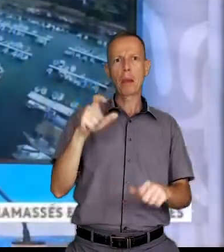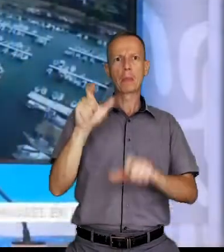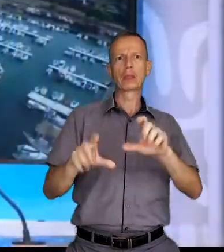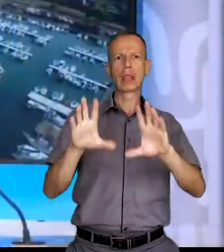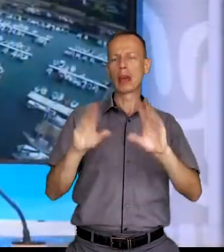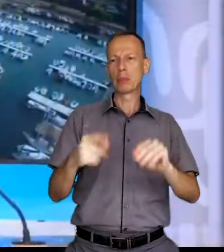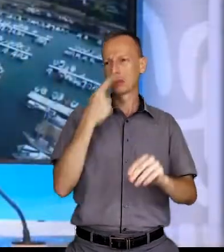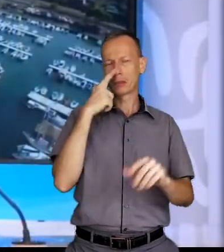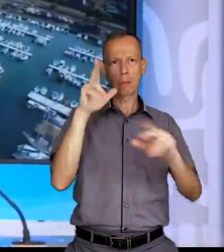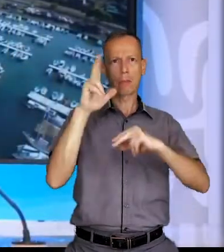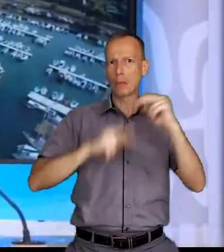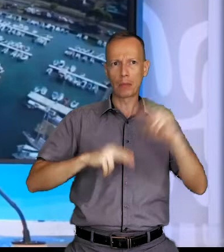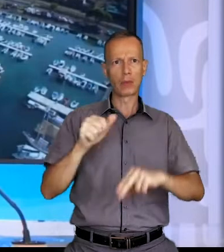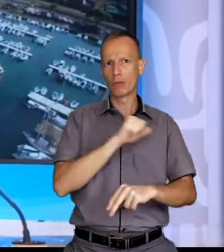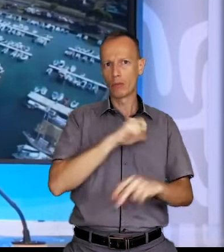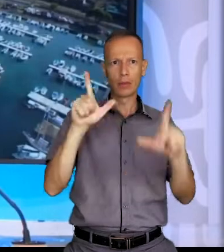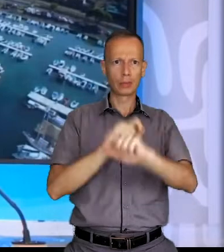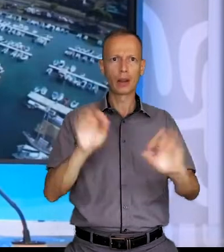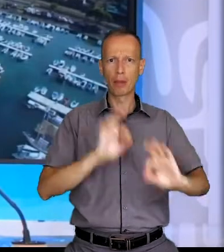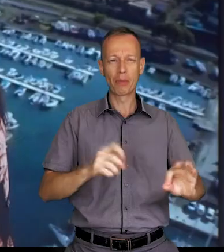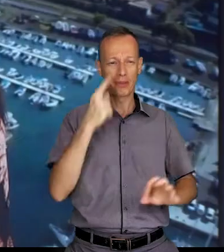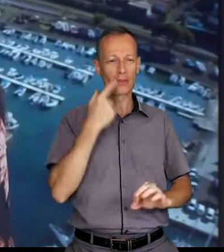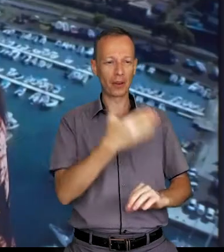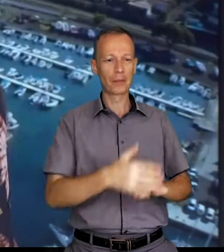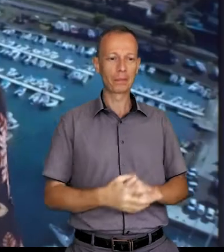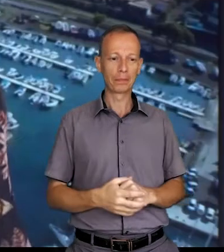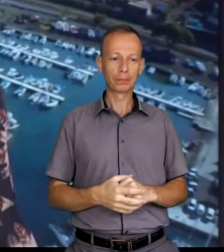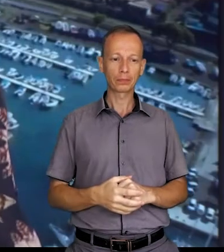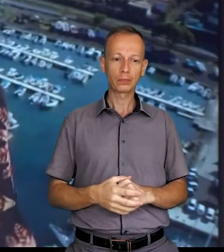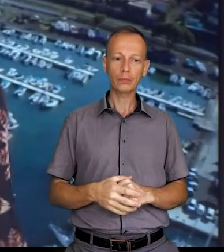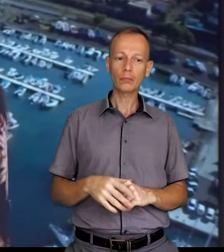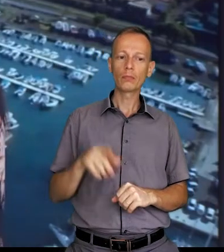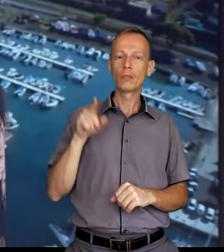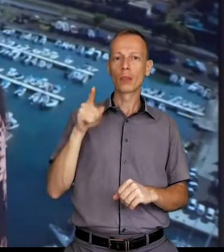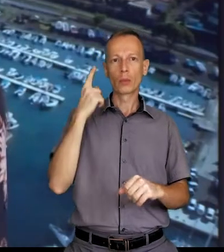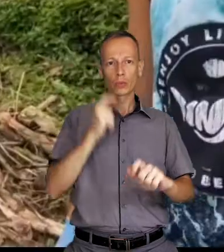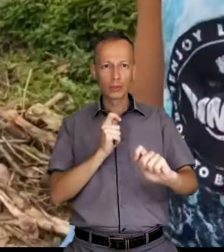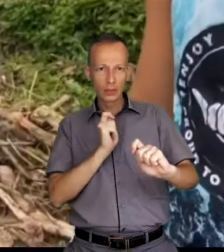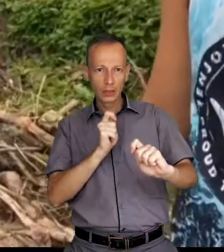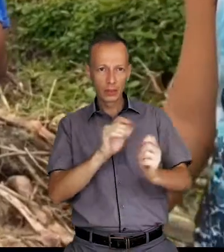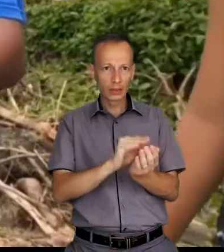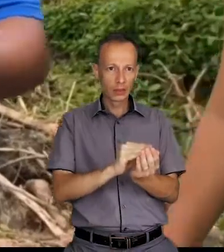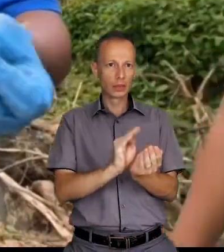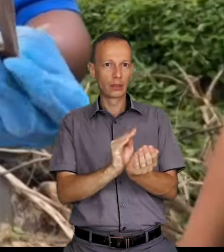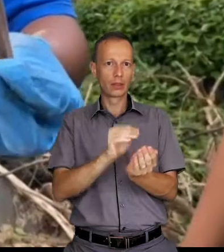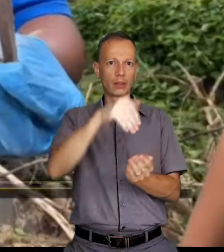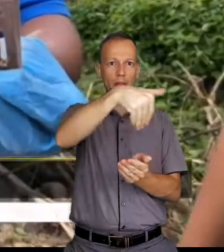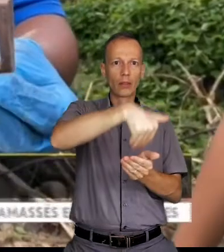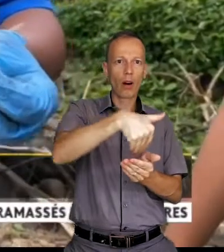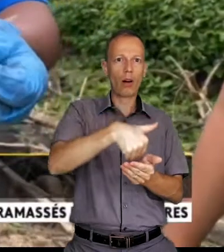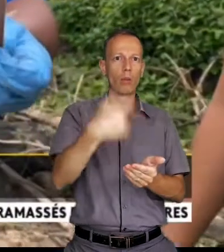se rendent bien compte de l'incivisme de la population. Écoutez-les au micro de Heifara Schwartz. Ça, c'est ce qu'on met dans l